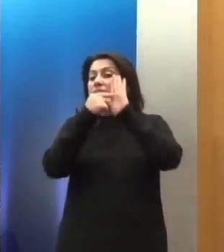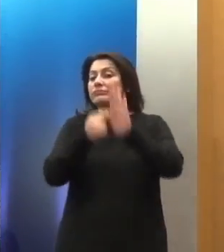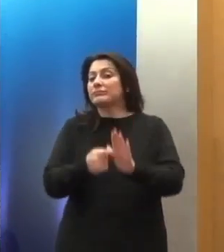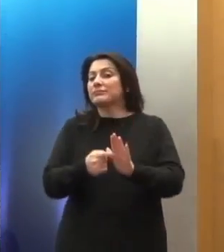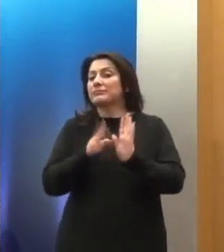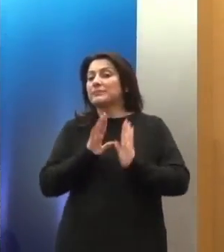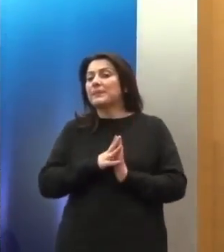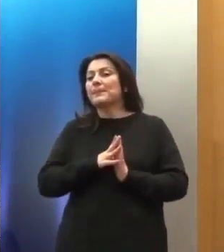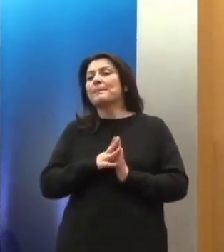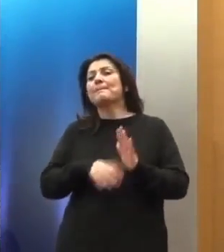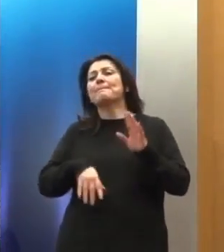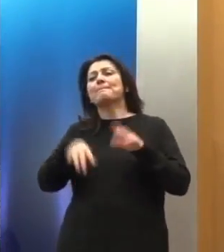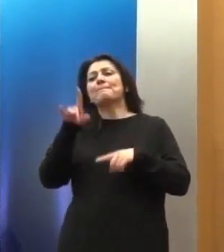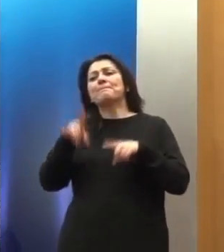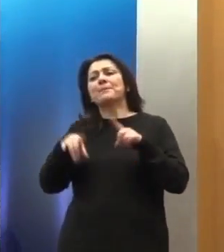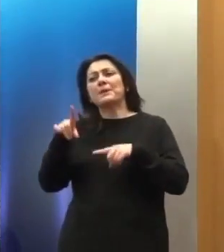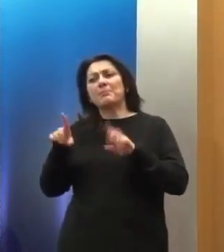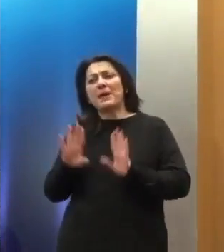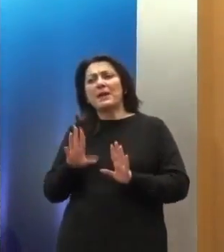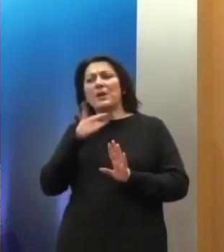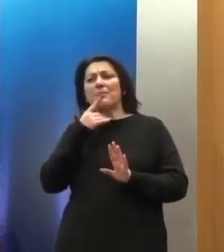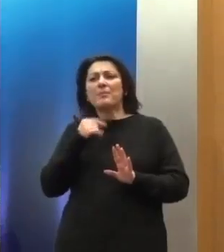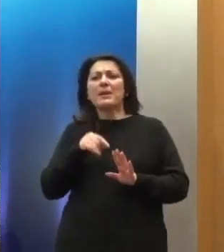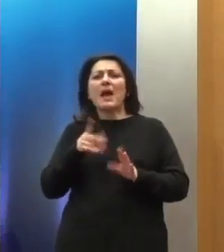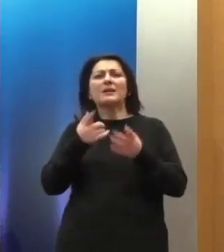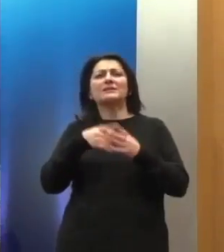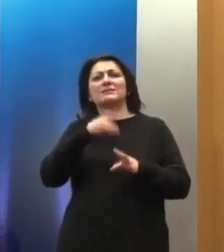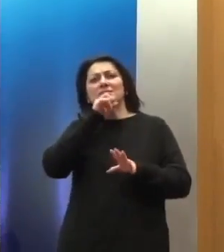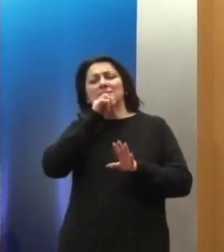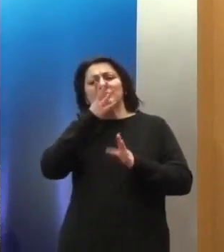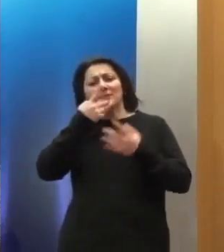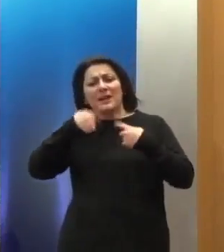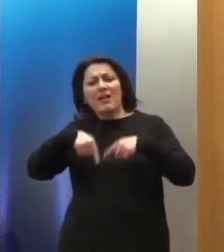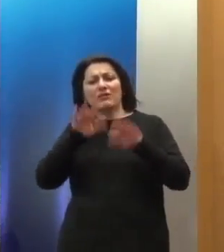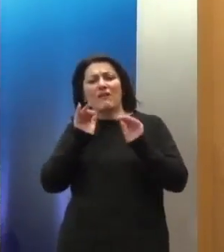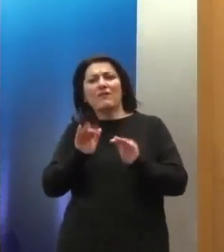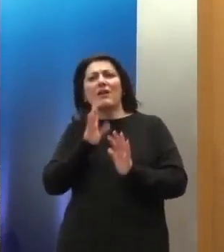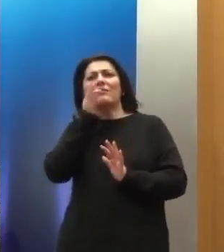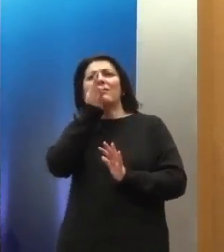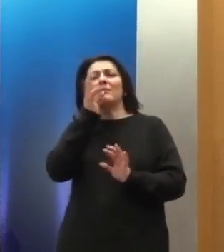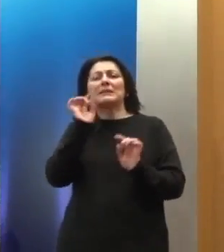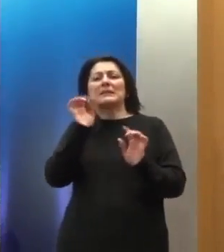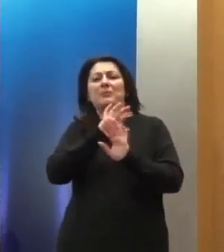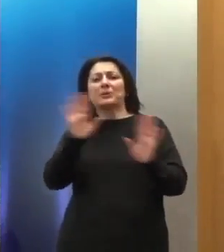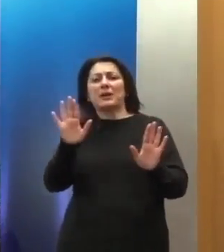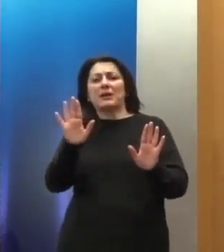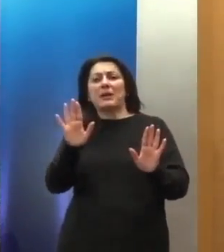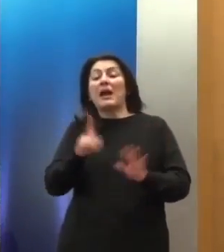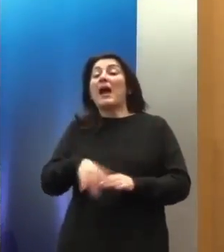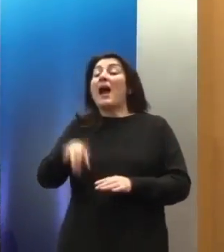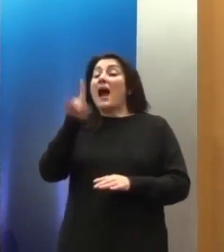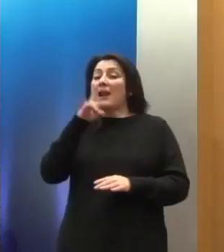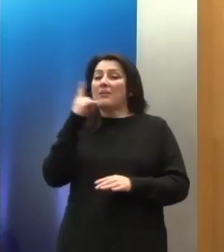Κάποιοι γυρεοί κατακυρουσμένουν μέσα στην αίθουσα και δεν μιλούν. Συνήθως, όμως, το ήφιστε